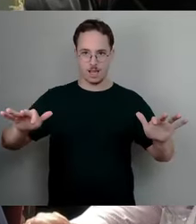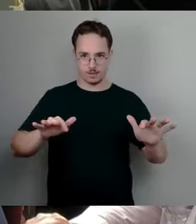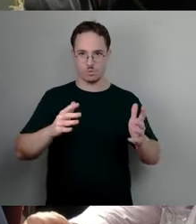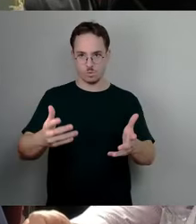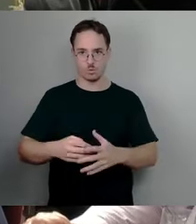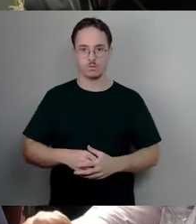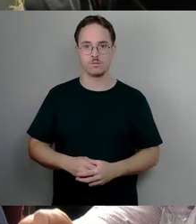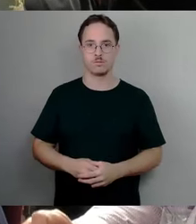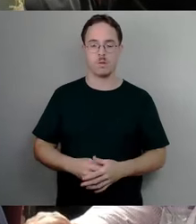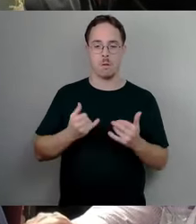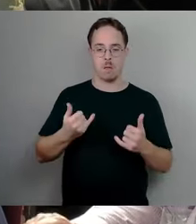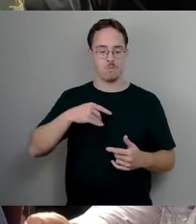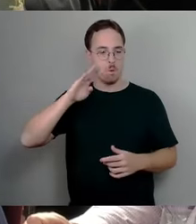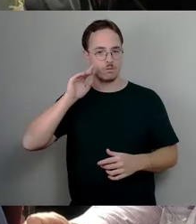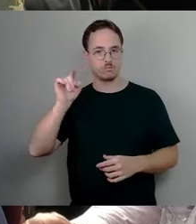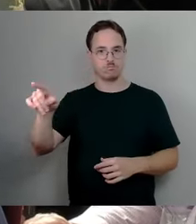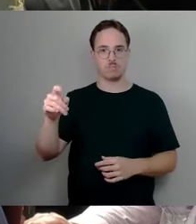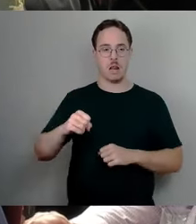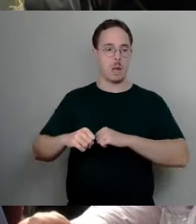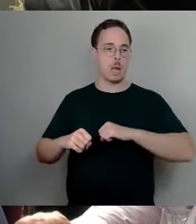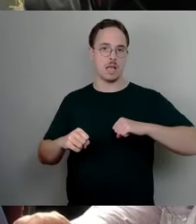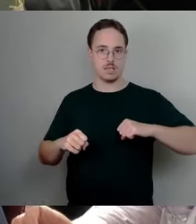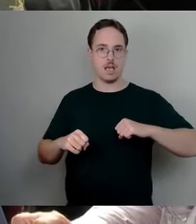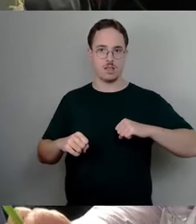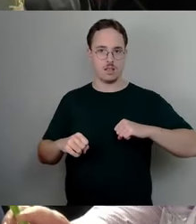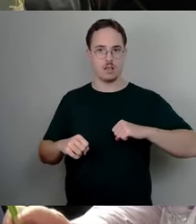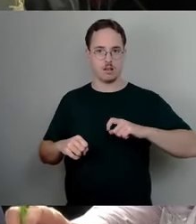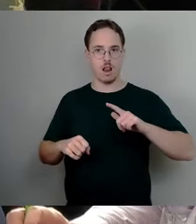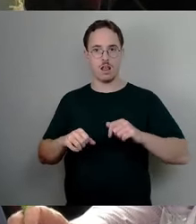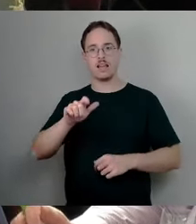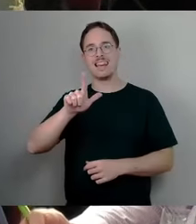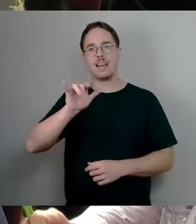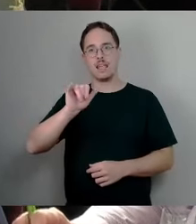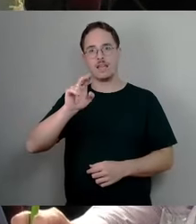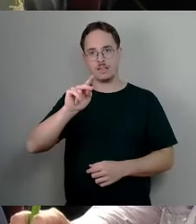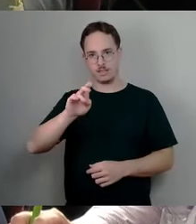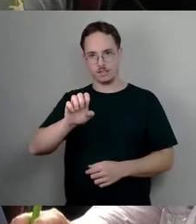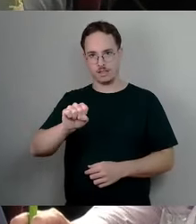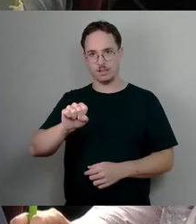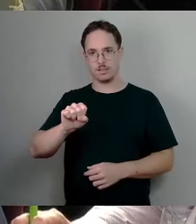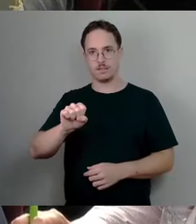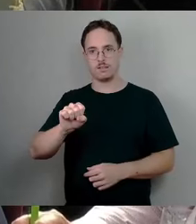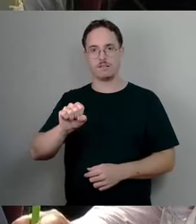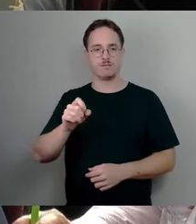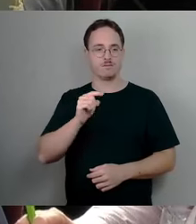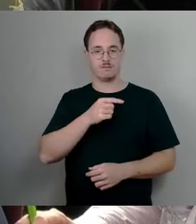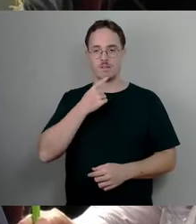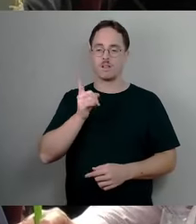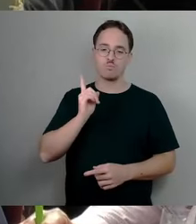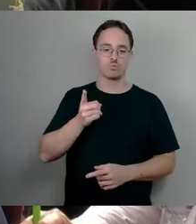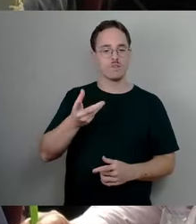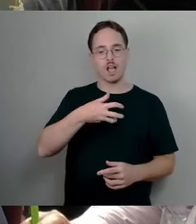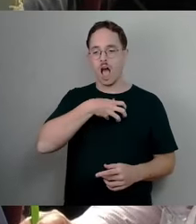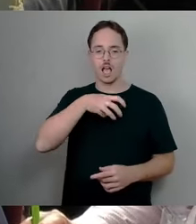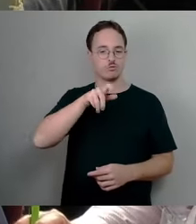höre ich hier von der linken Seite, wir müssen noch weiter die Bürger belasten, wir müssen noch weiter den Reichen schröpfen, wer auch immer